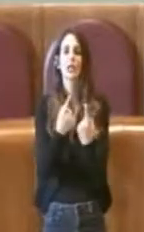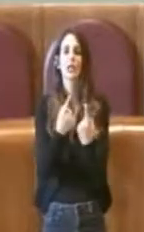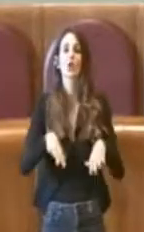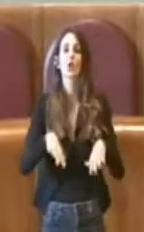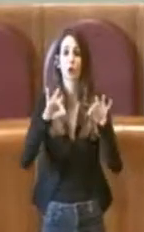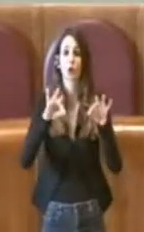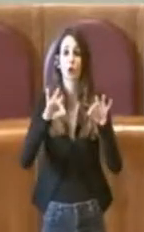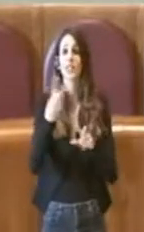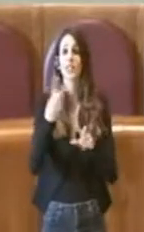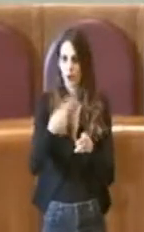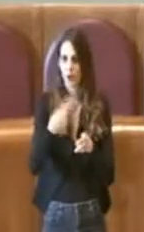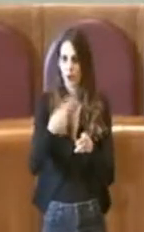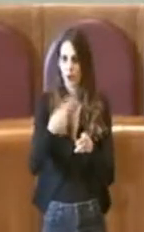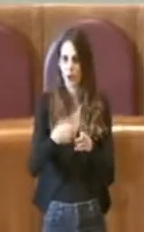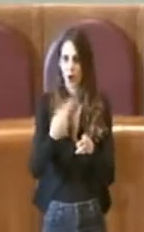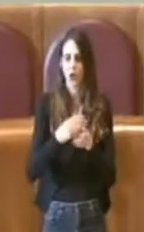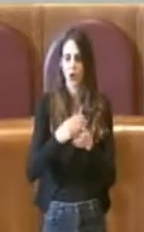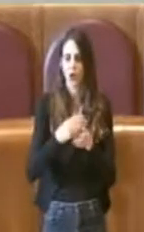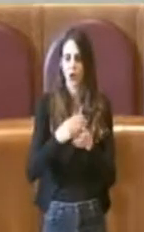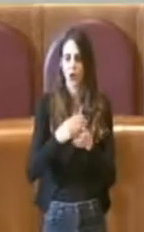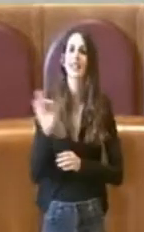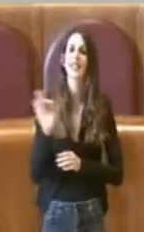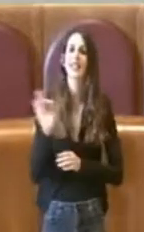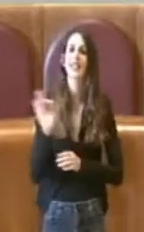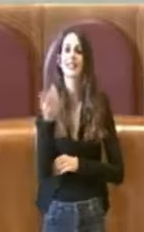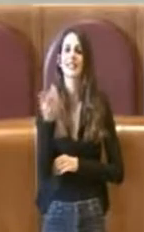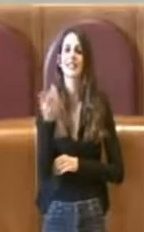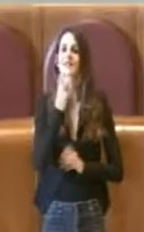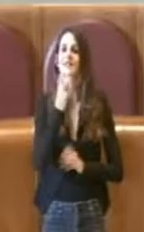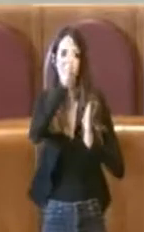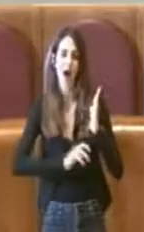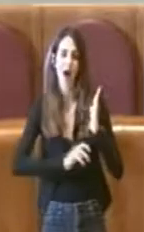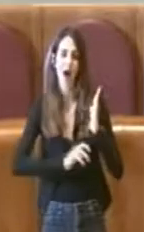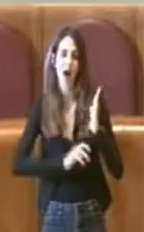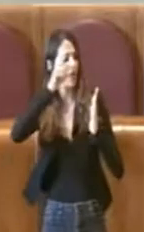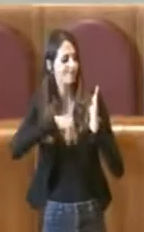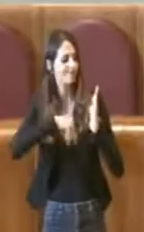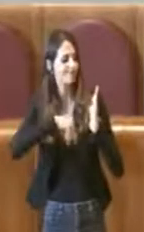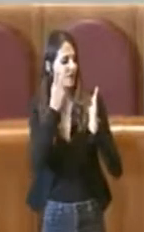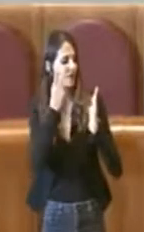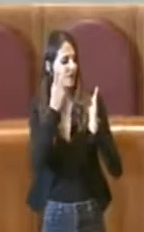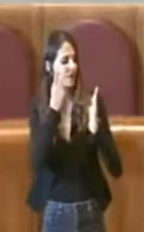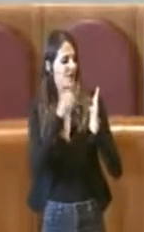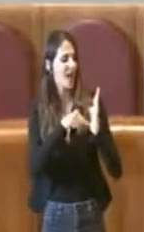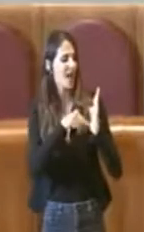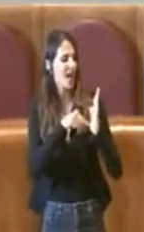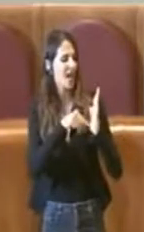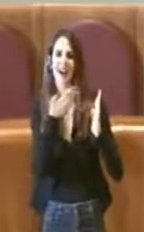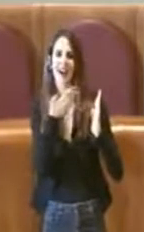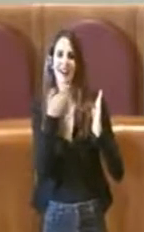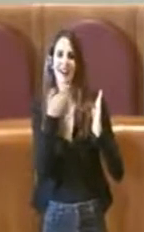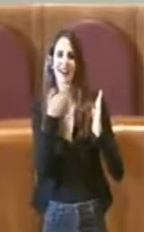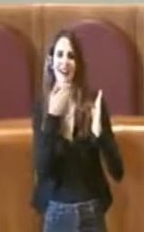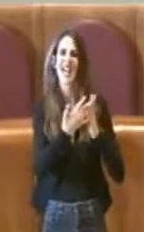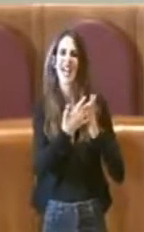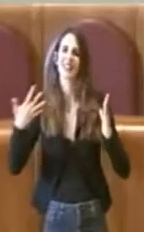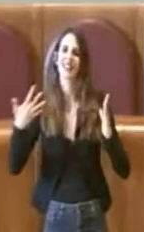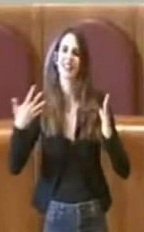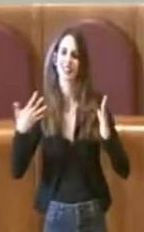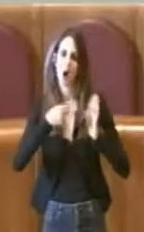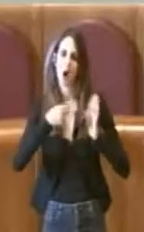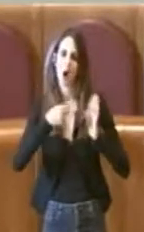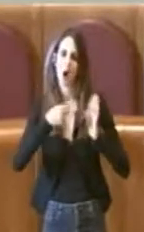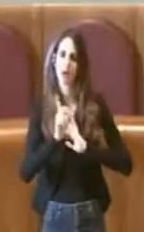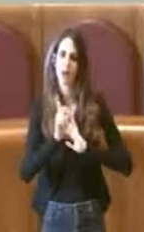verbali, non erano stati evidenziati perché noi, come commissione urbanistica, nessuno ci aveva dato notizia della